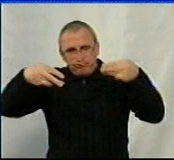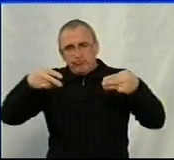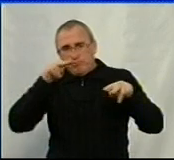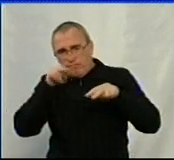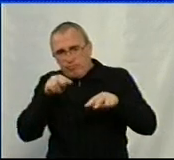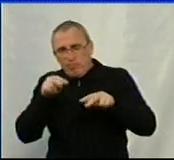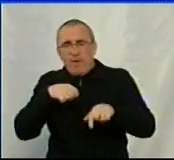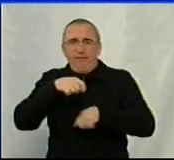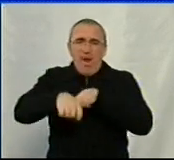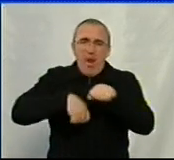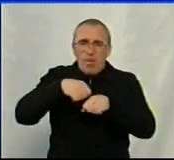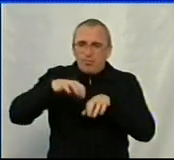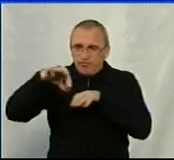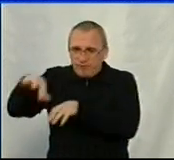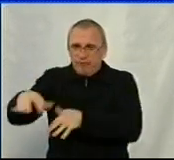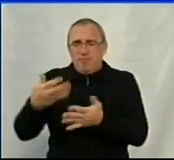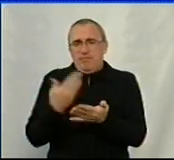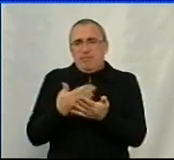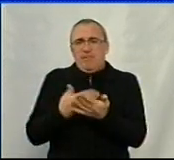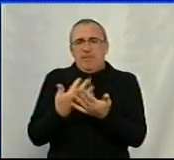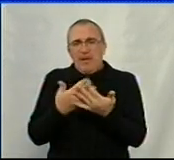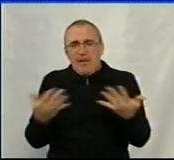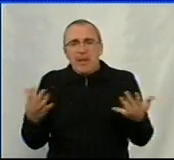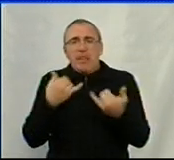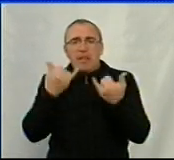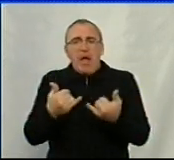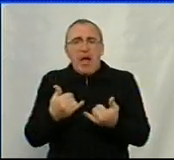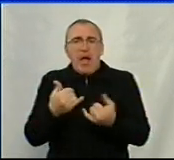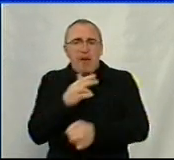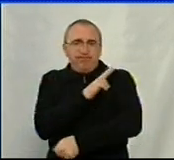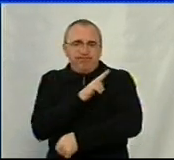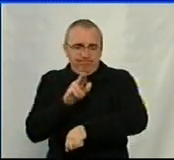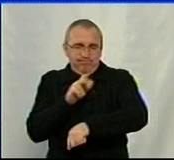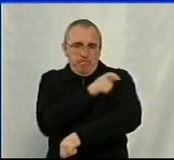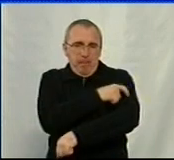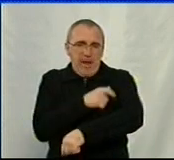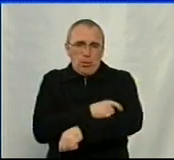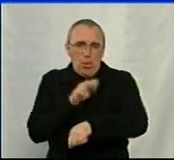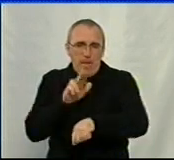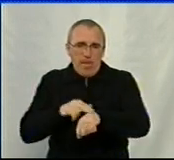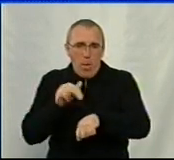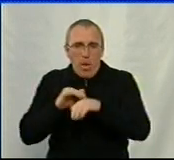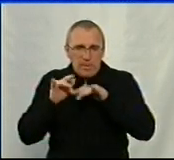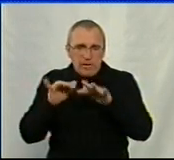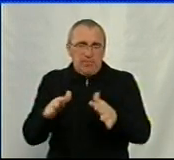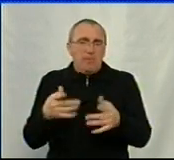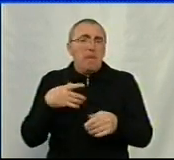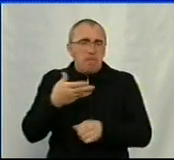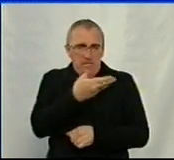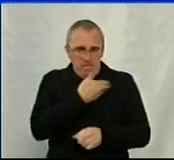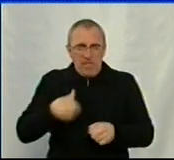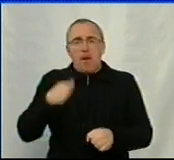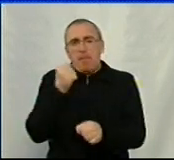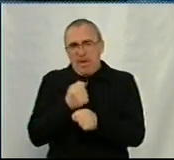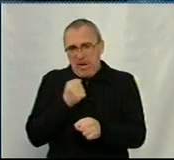на ті ж самі велосипеди, на інше знаряддя для патрульної поліції в першу чергу. Тобто ми працюємо в цьому